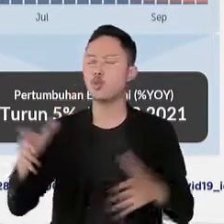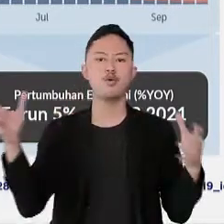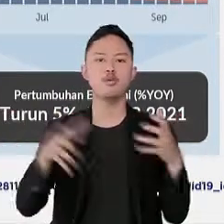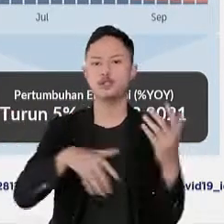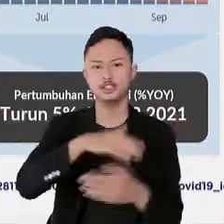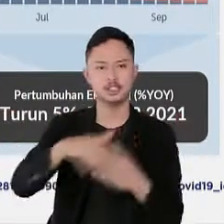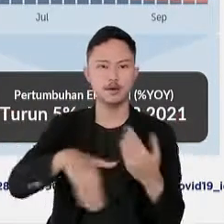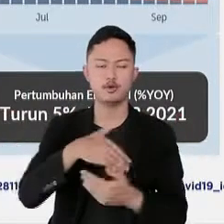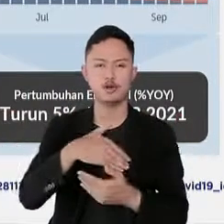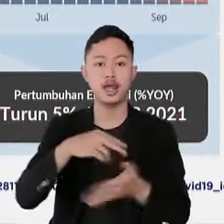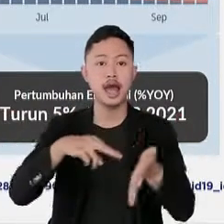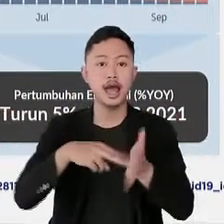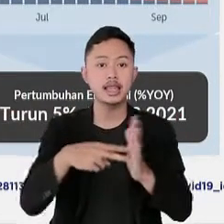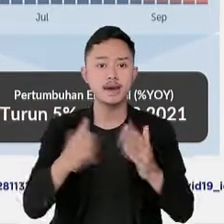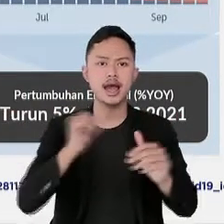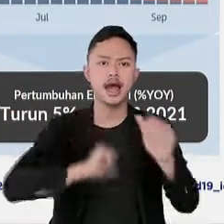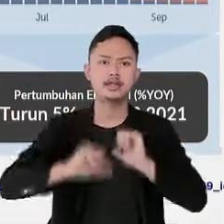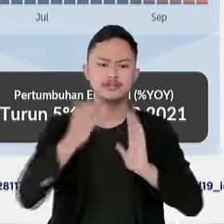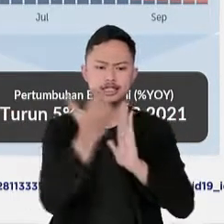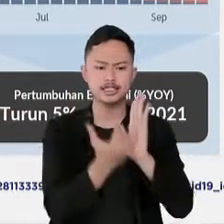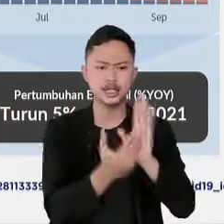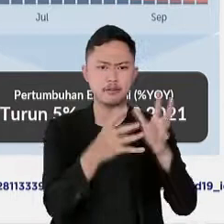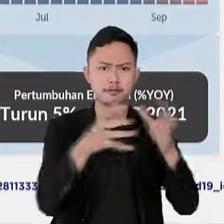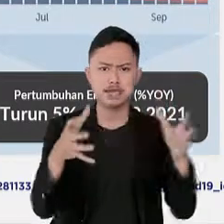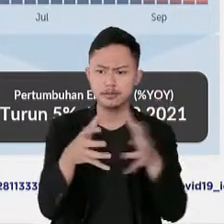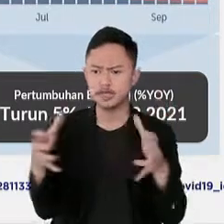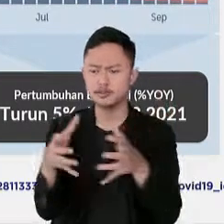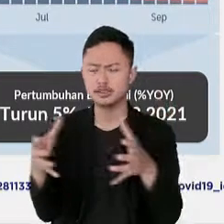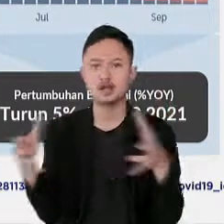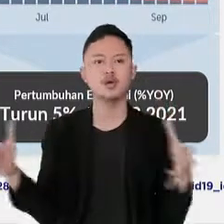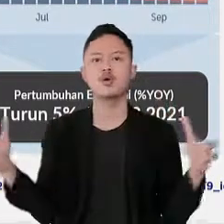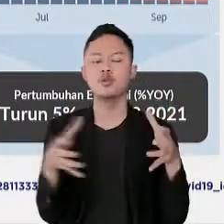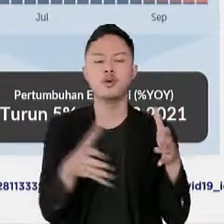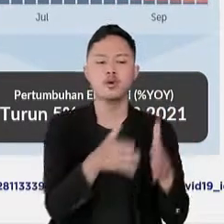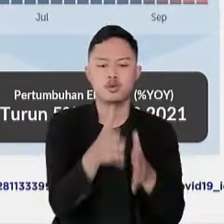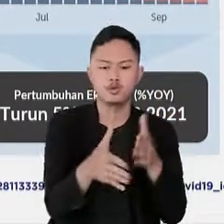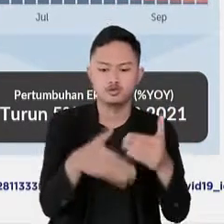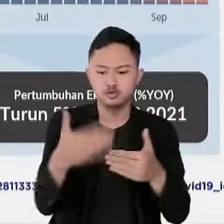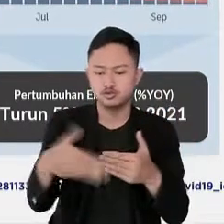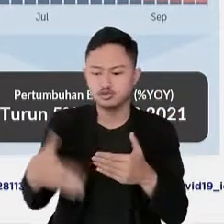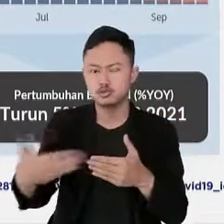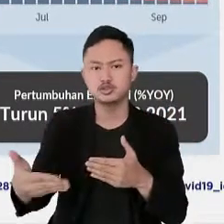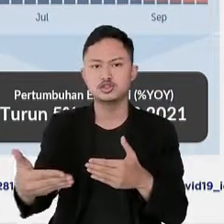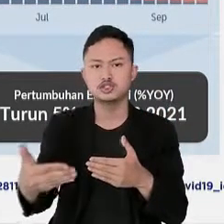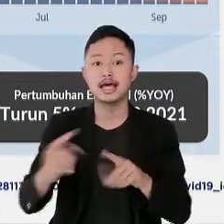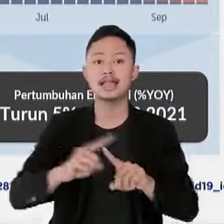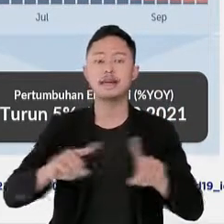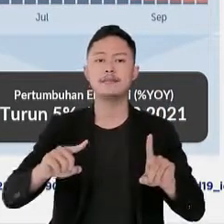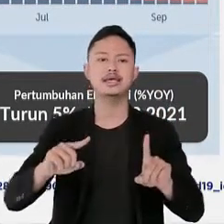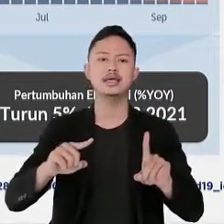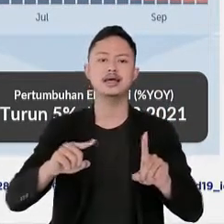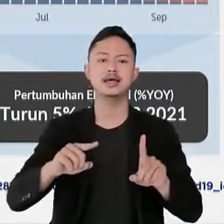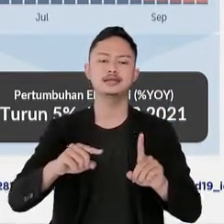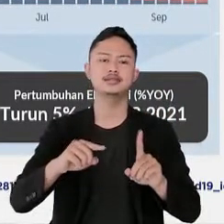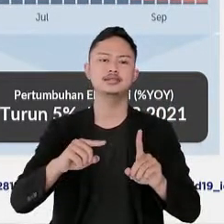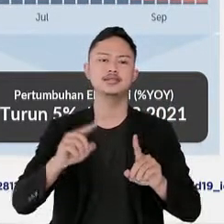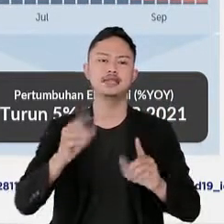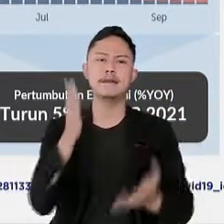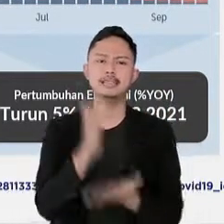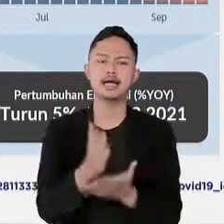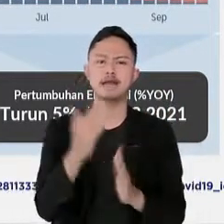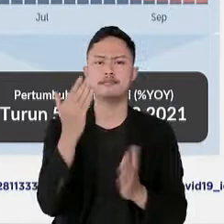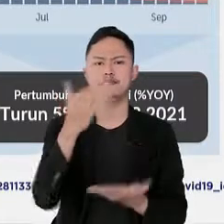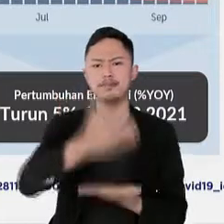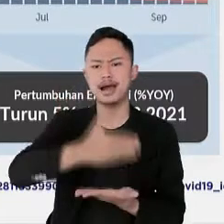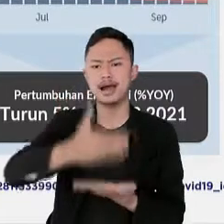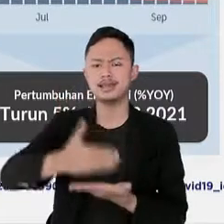anya rentetan event besar ini juga tidak didukung oleh kebijakan pembatasan yang sesuai dim